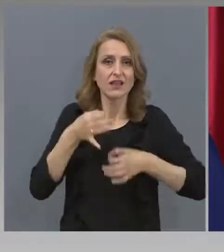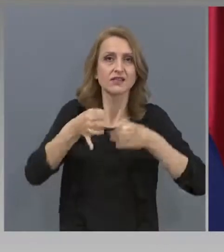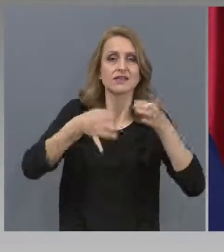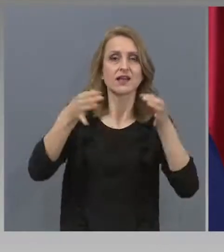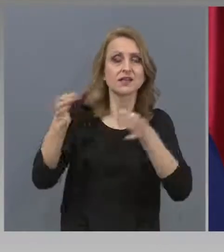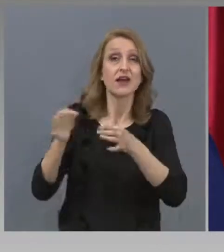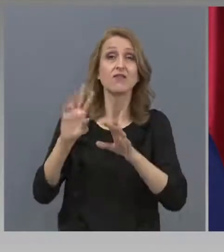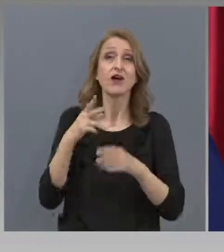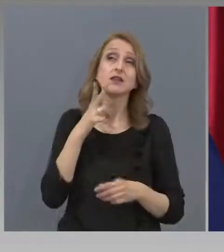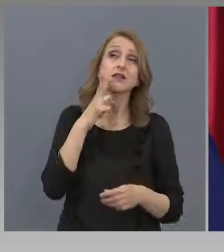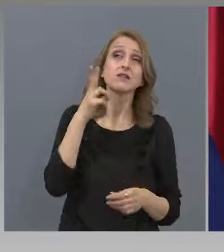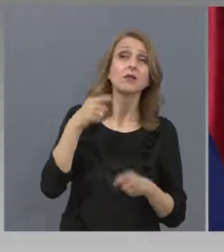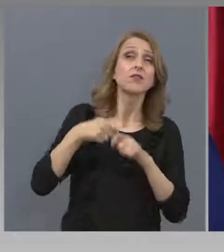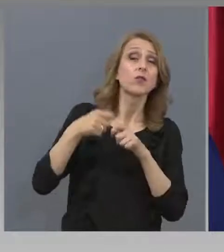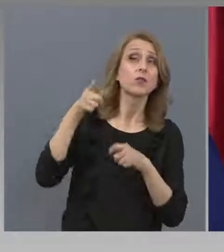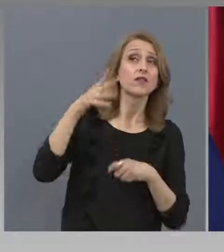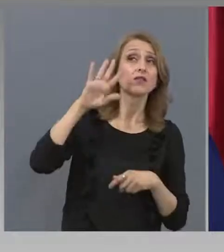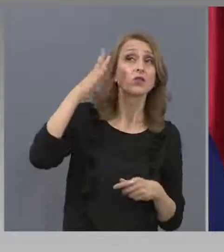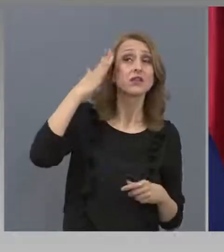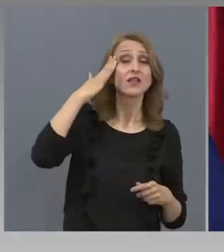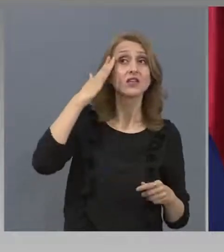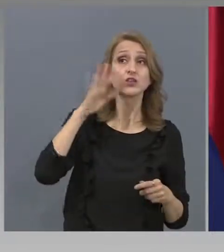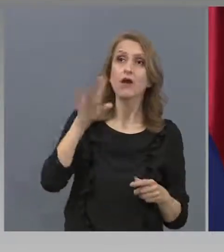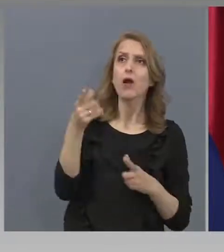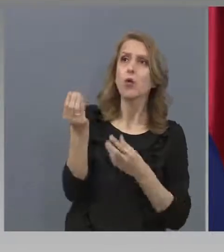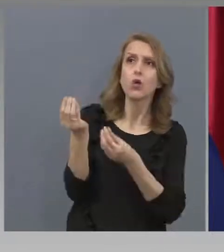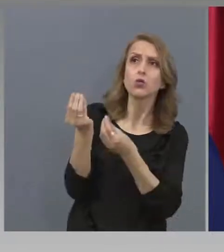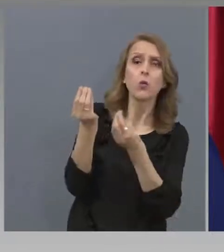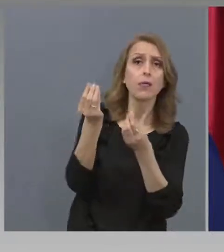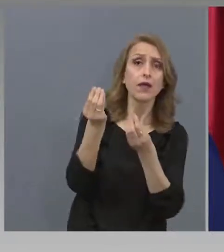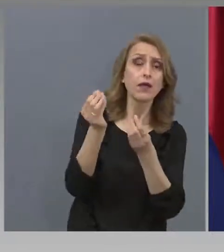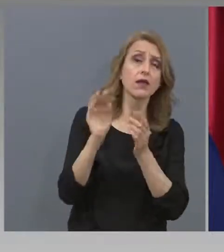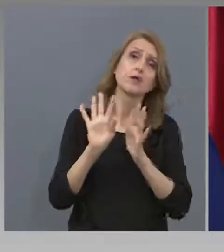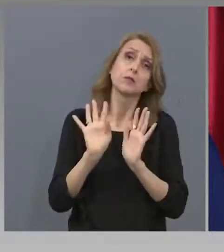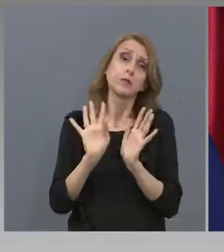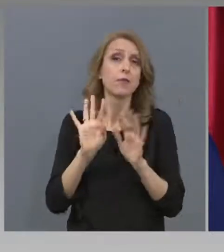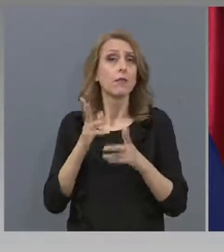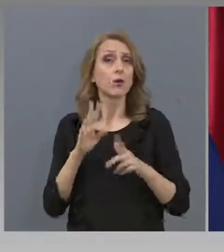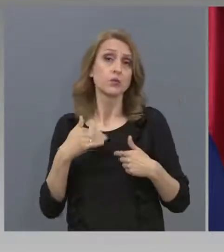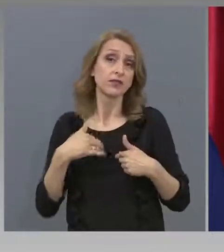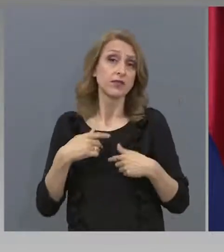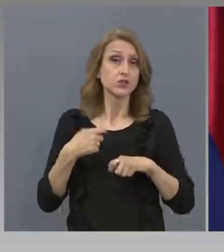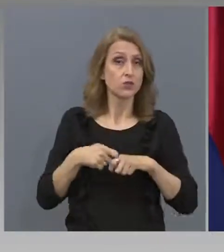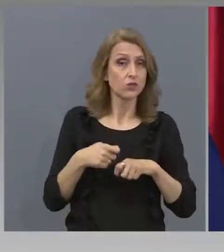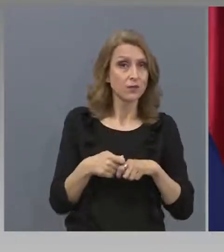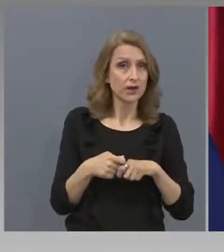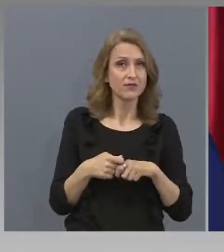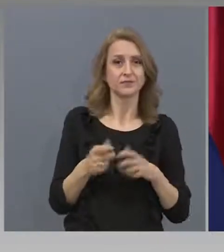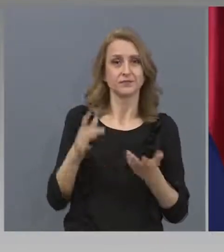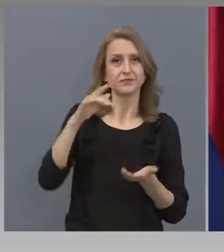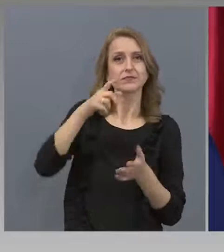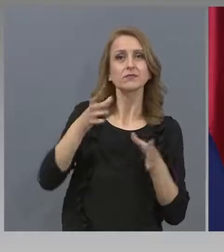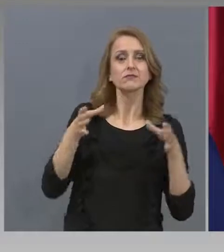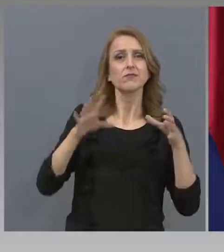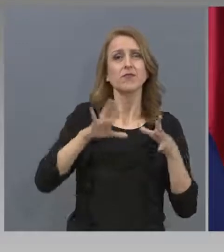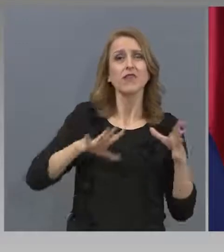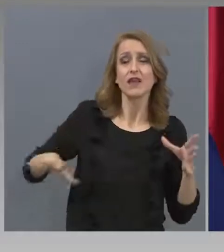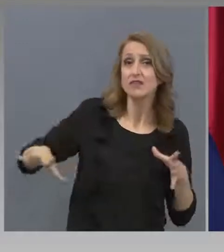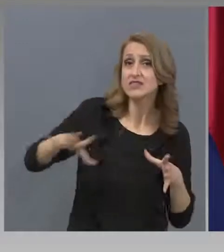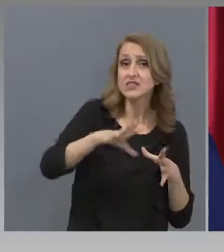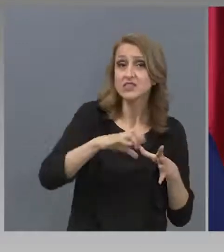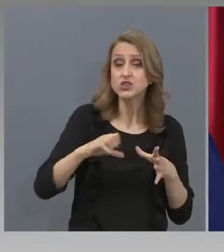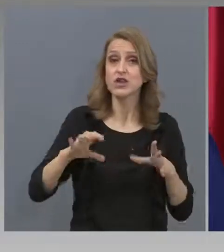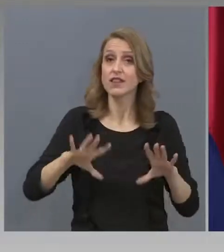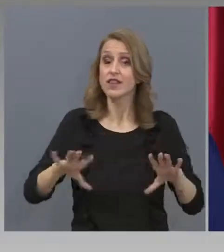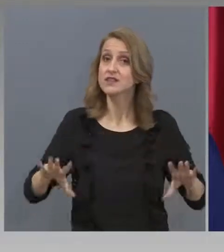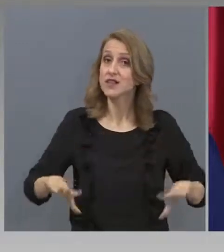Ако опита от там е добър, вероятно това е следващата мерка. Като тя би могла да бъде с две измерения, средишни детски градини и листички детски градини, но